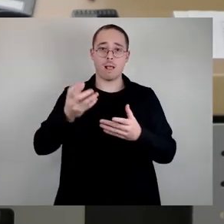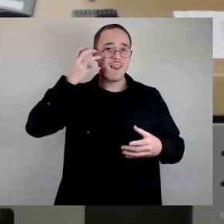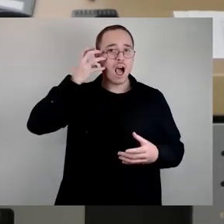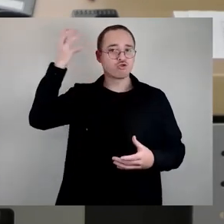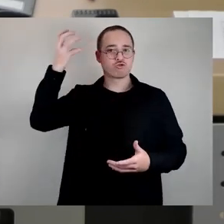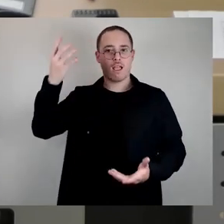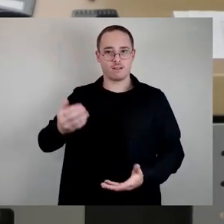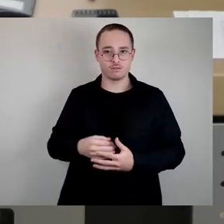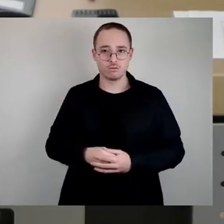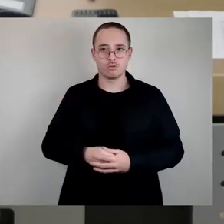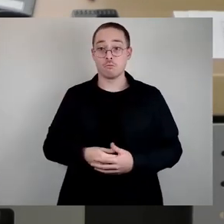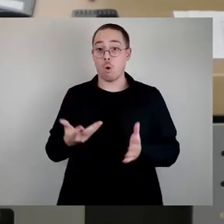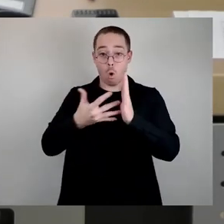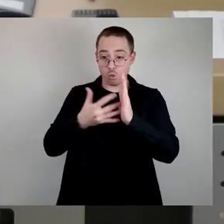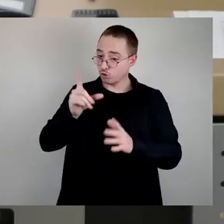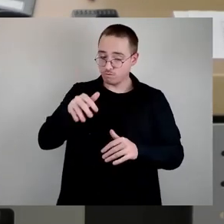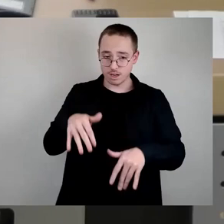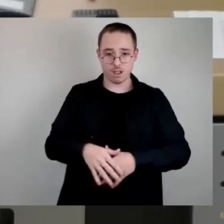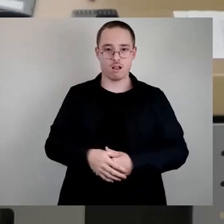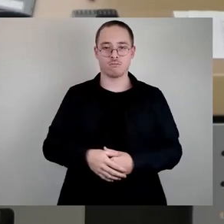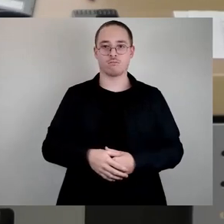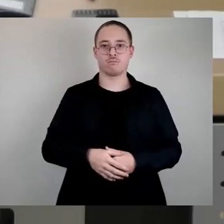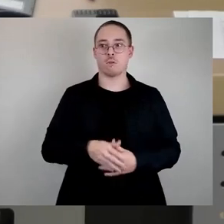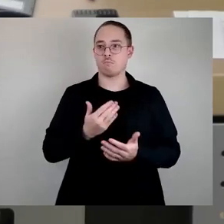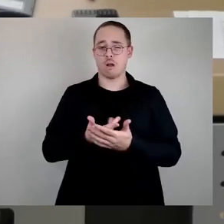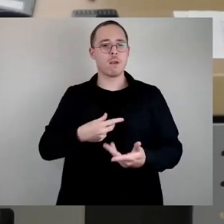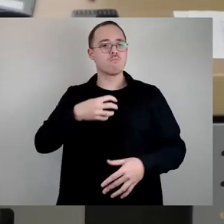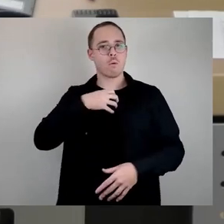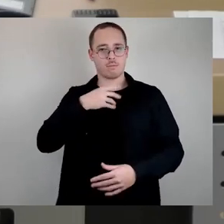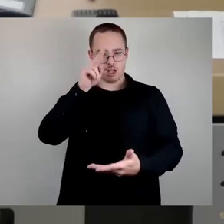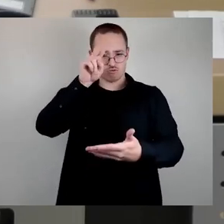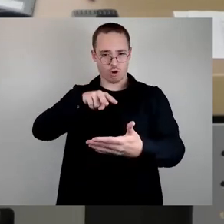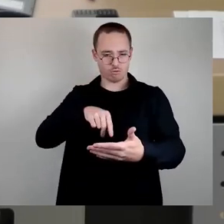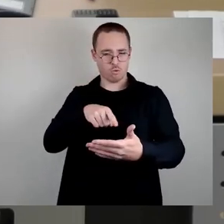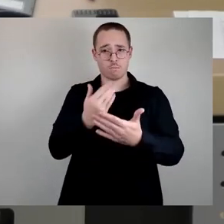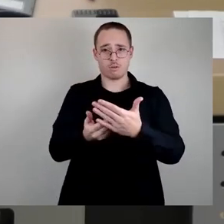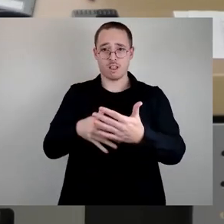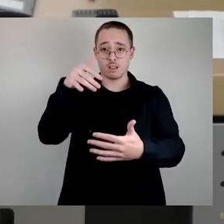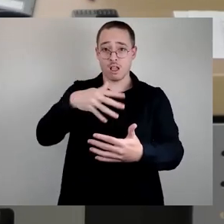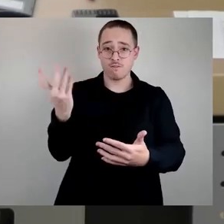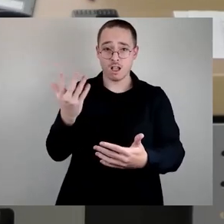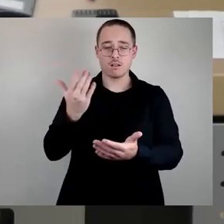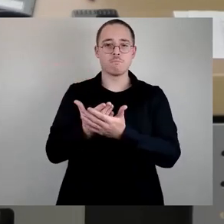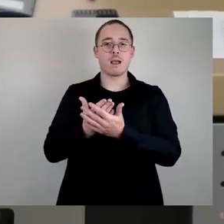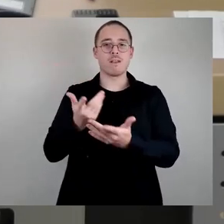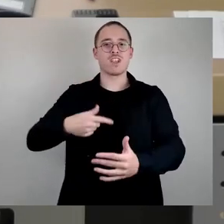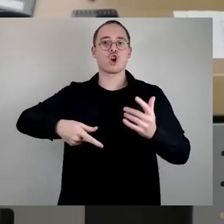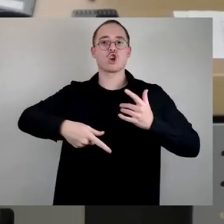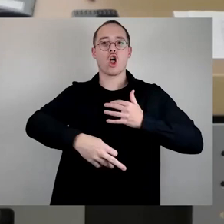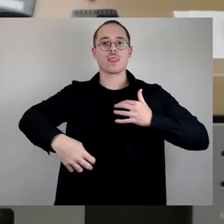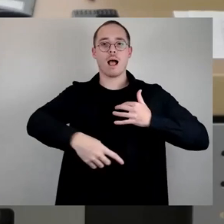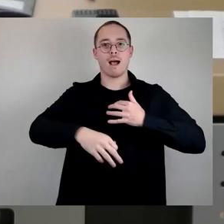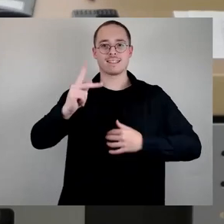jetzt die Problematik angeguckt haben, die Beschwerdelage, da gibt es sogar jemanden, der hat einen Kontrabass mit Verstärker gespielt. Hut ab!